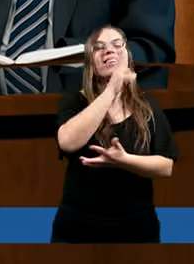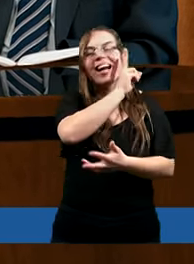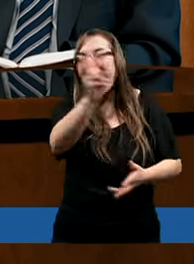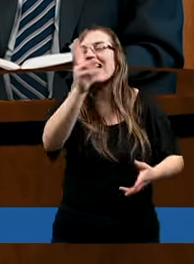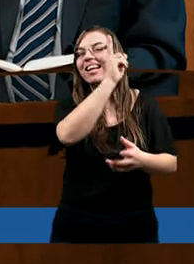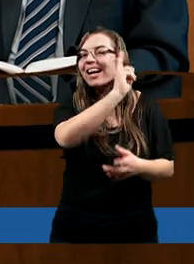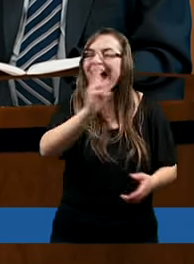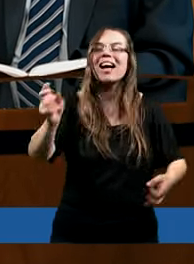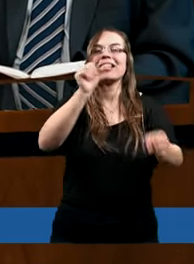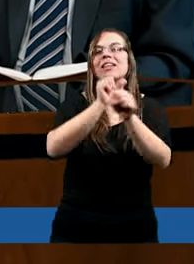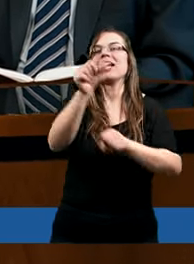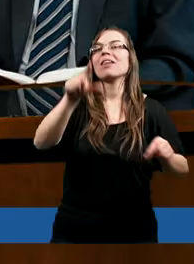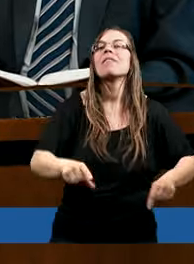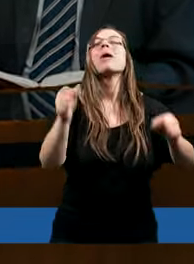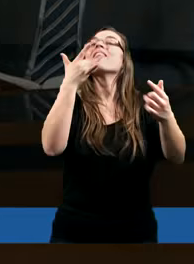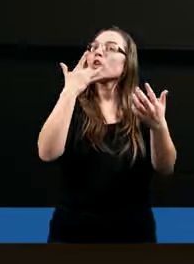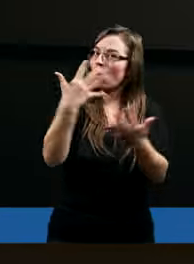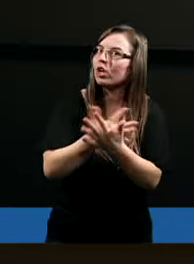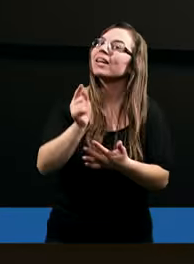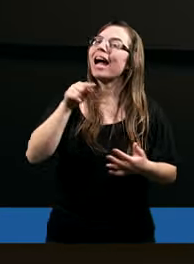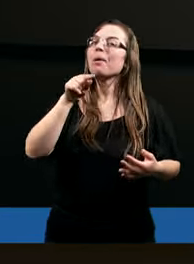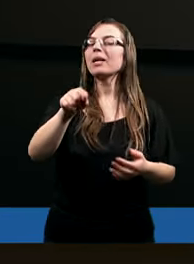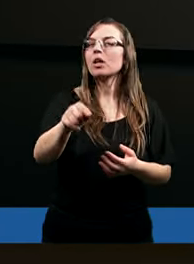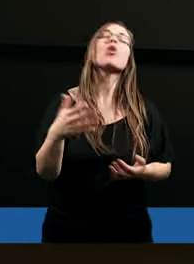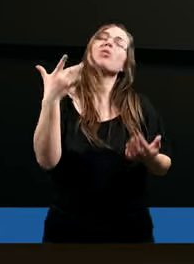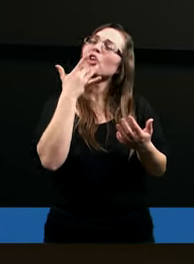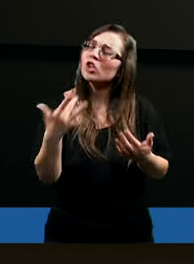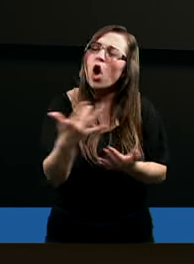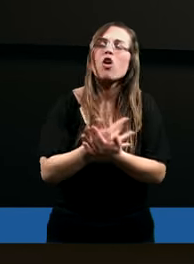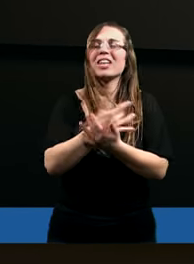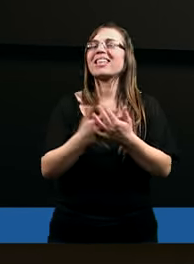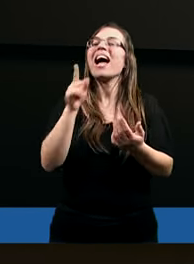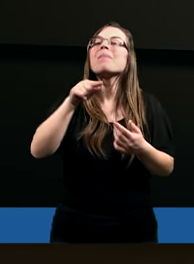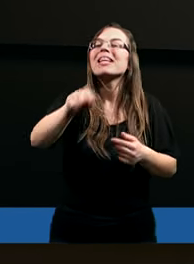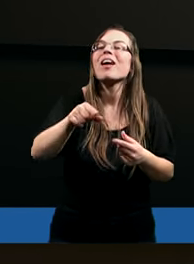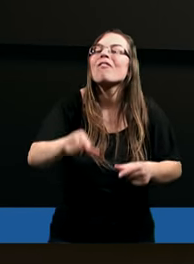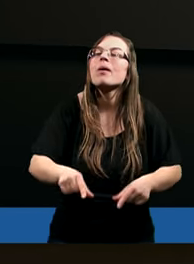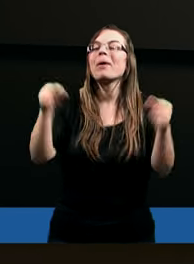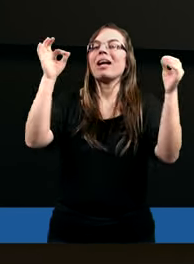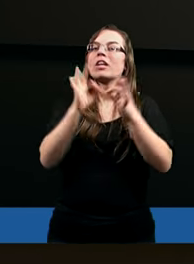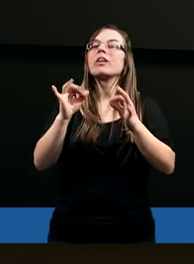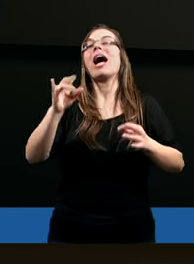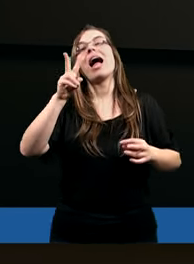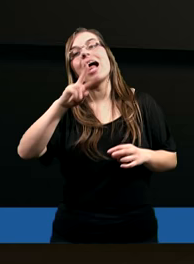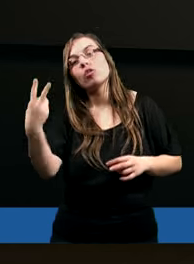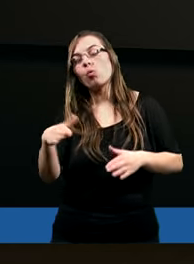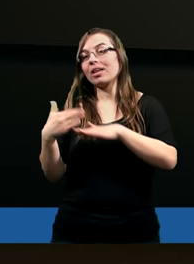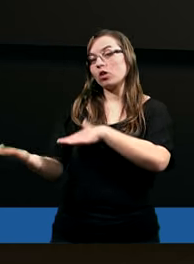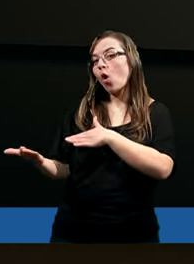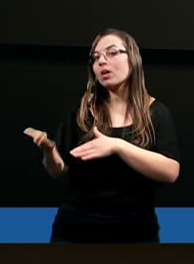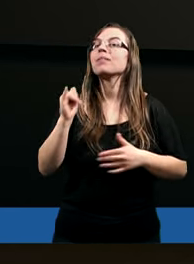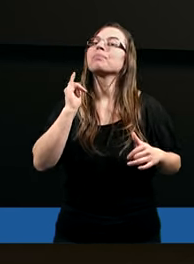wybrany. Skorzystajmy z tego. Skorzystajmy z tego wybrania. A z drugiej strony,